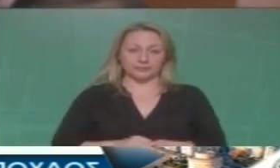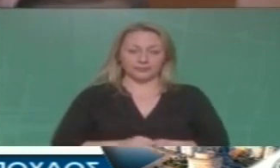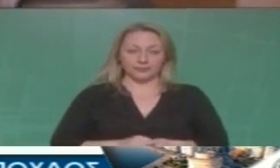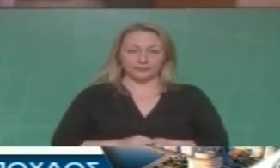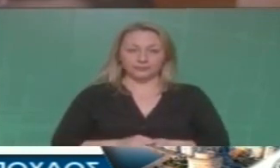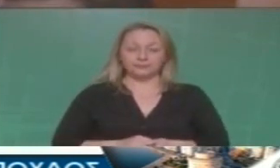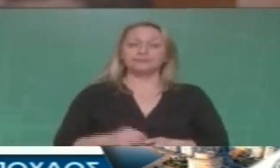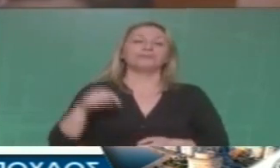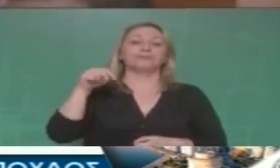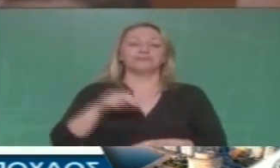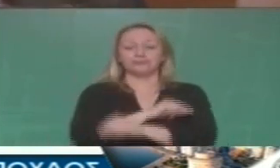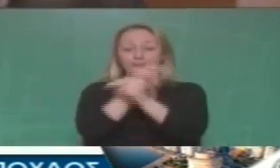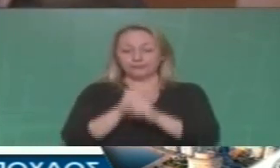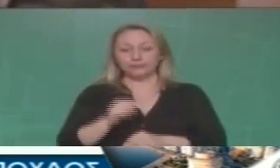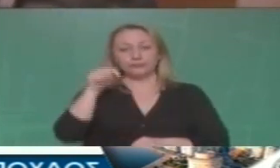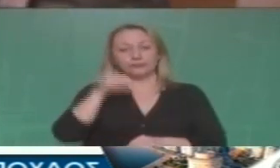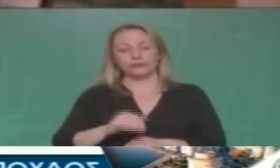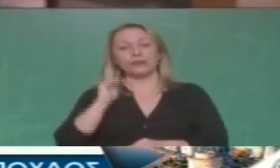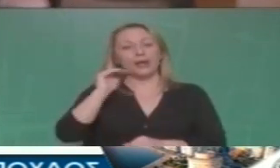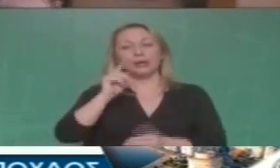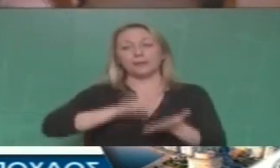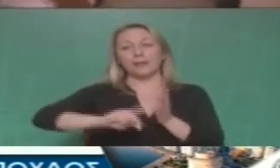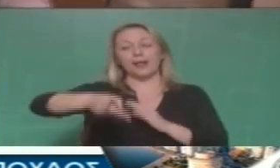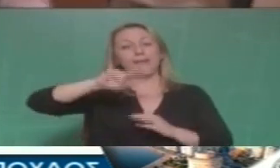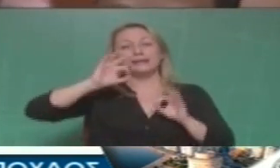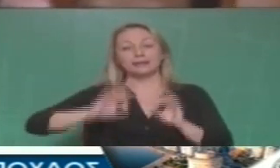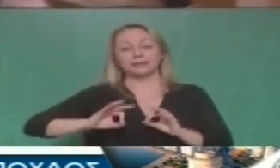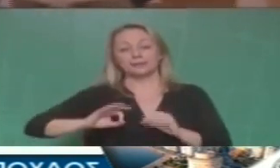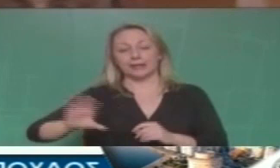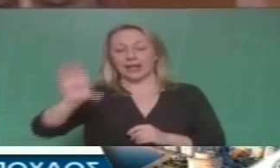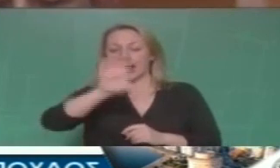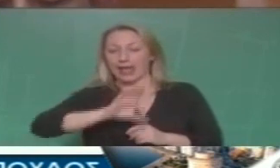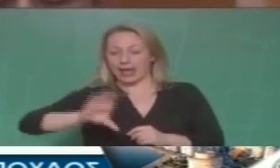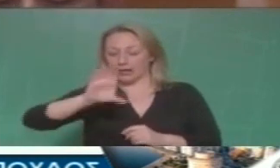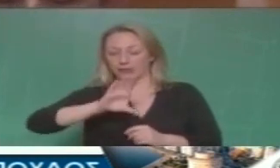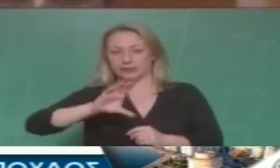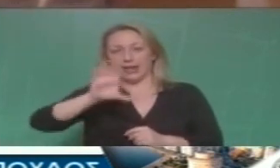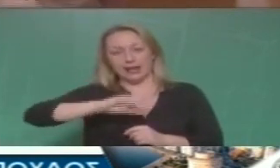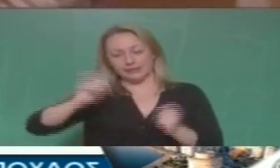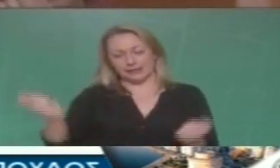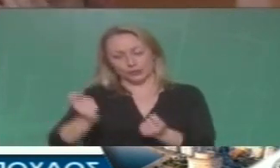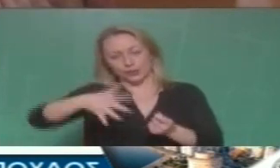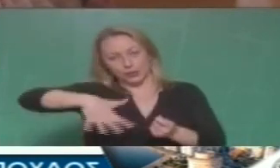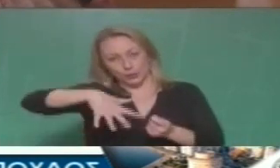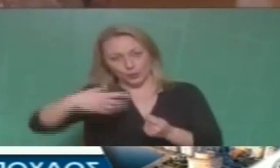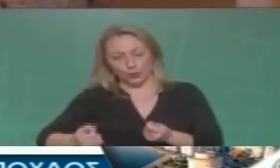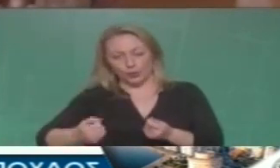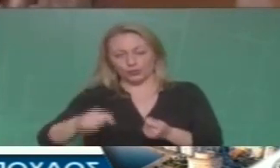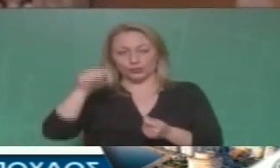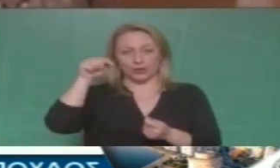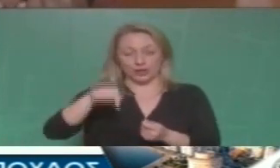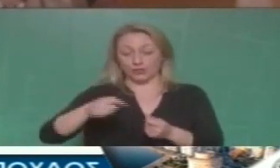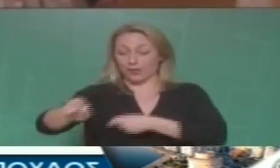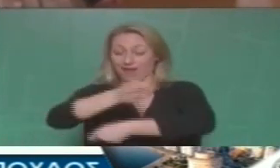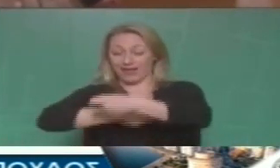ρώτημα λοιπόν που πρέπει να απαντηθεί είναι το εξής Είτε έκθεση και εκθεσιακή λειτουργία και χώρος που θα επιρρητεί αυτά τα